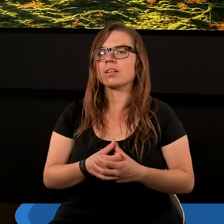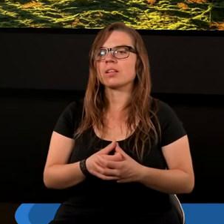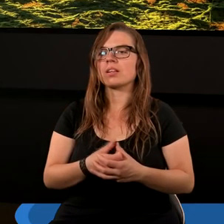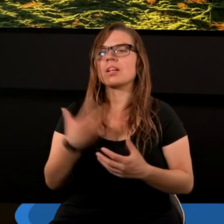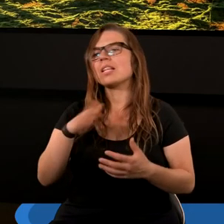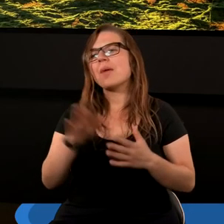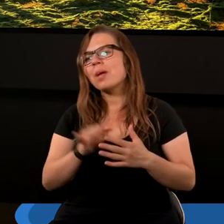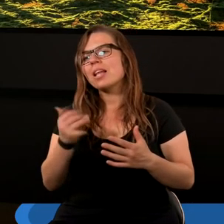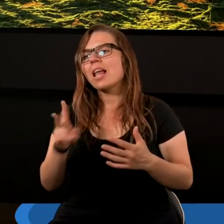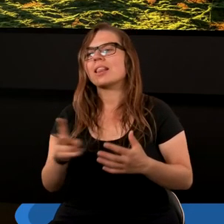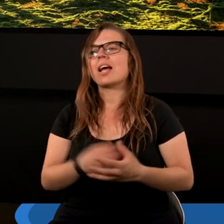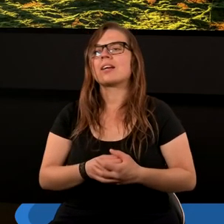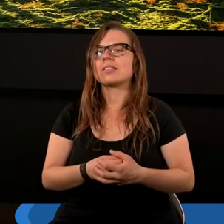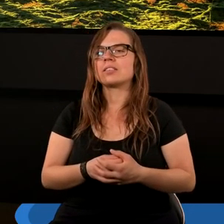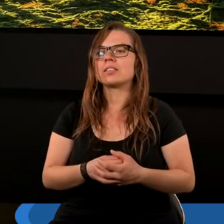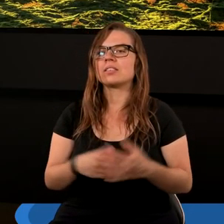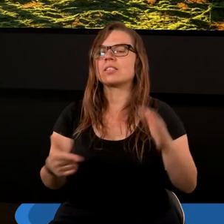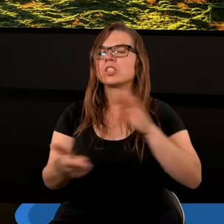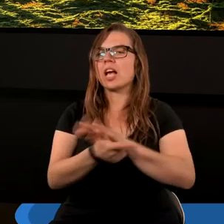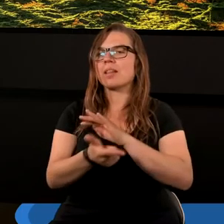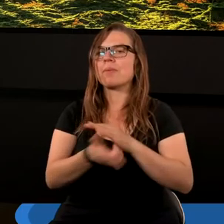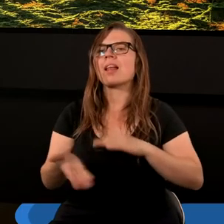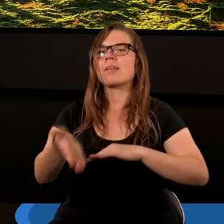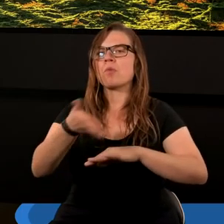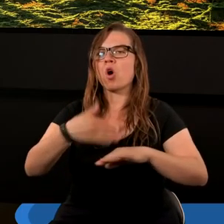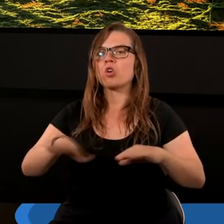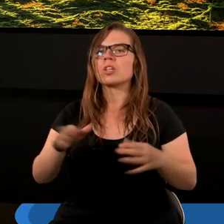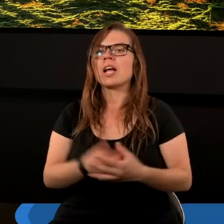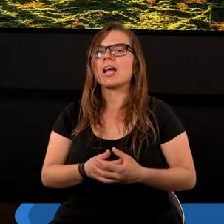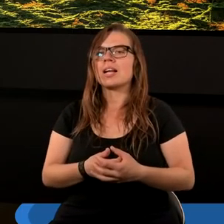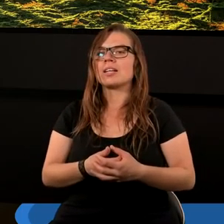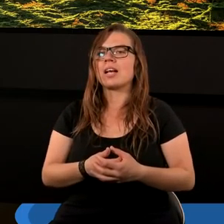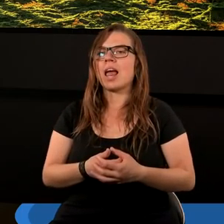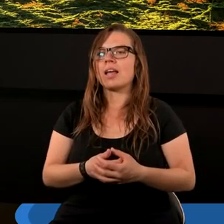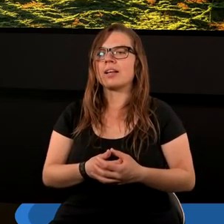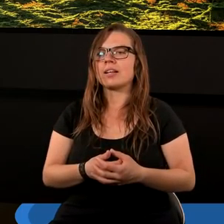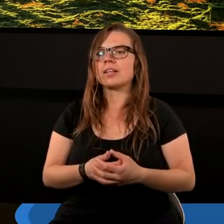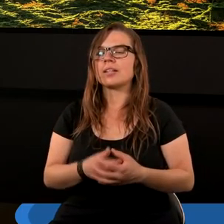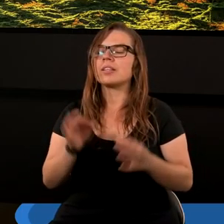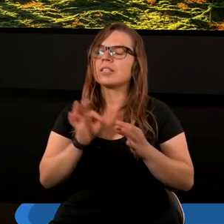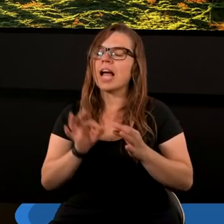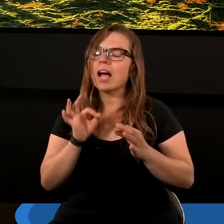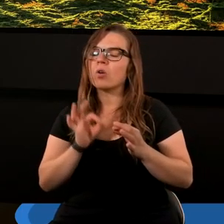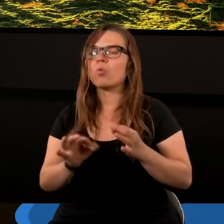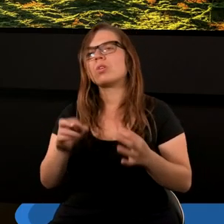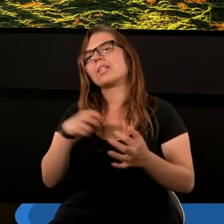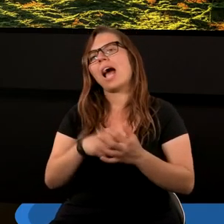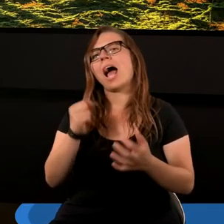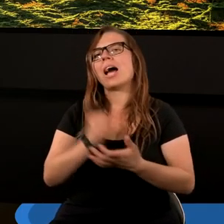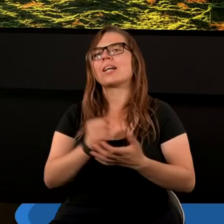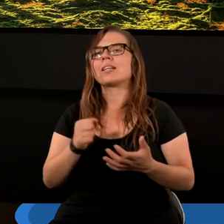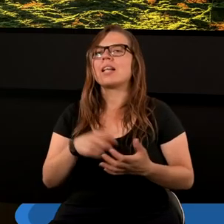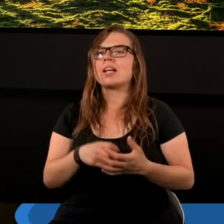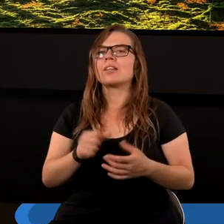Niemniej jednak w siedemnastym rozdziale szczególny akcent